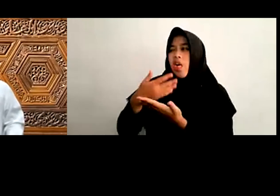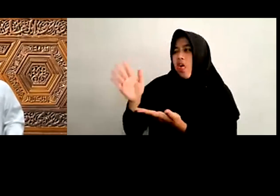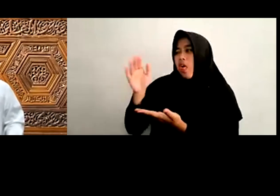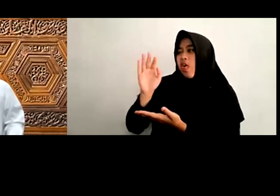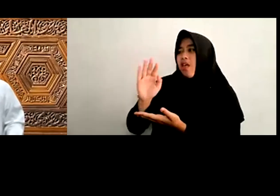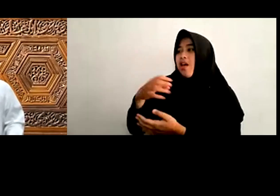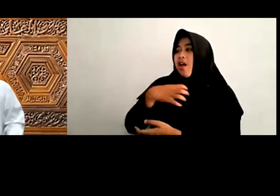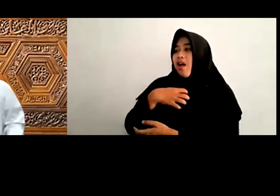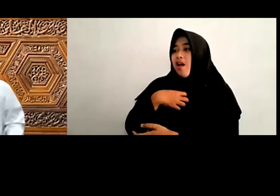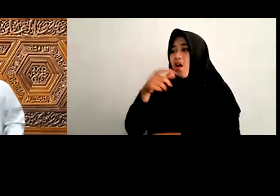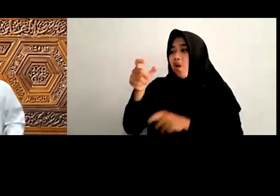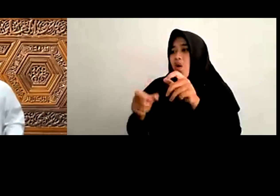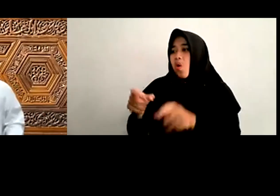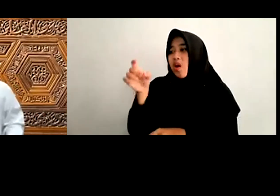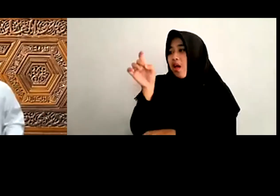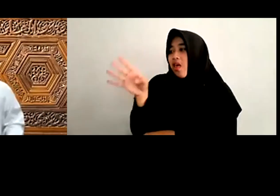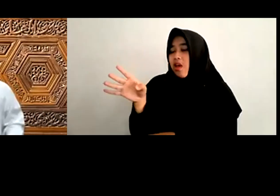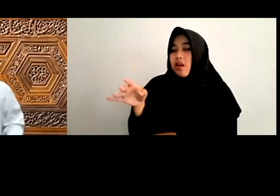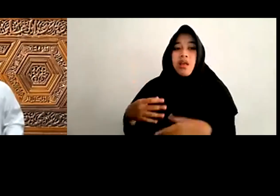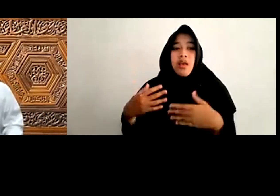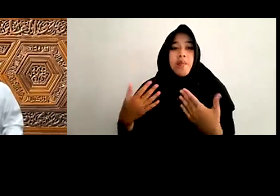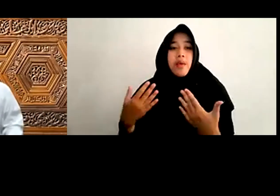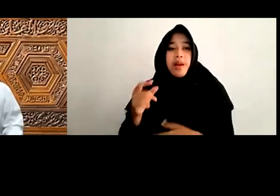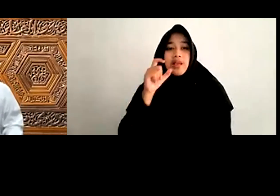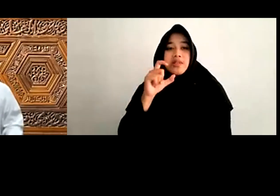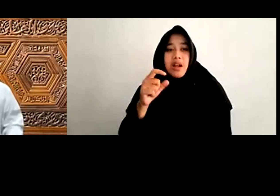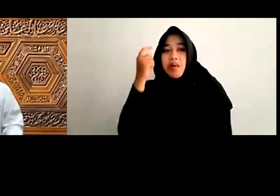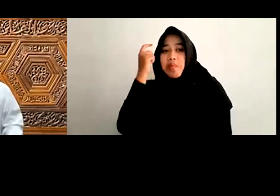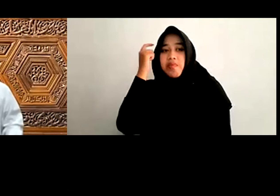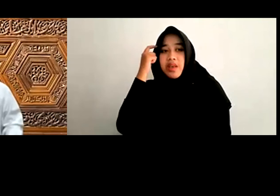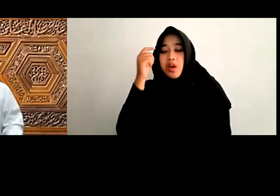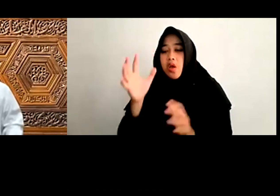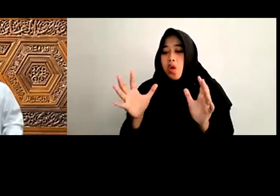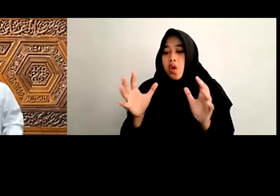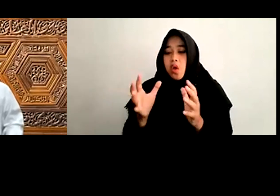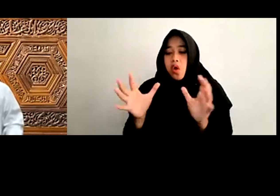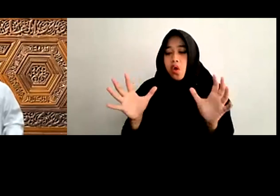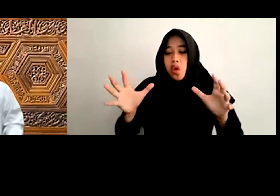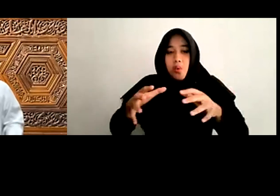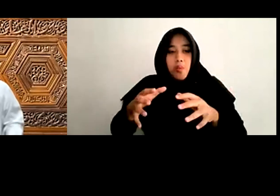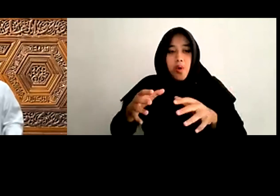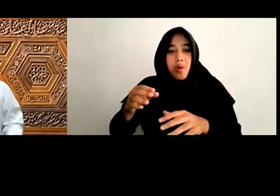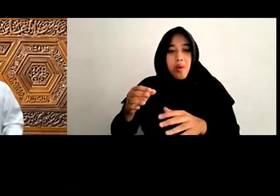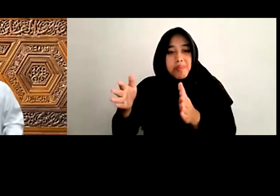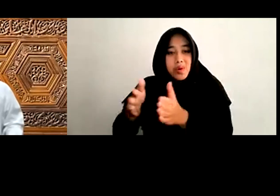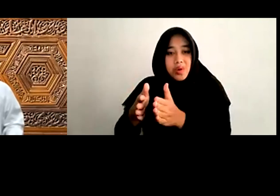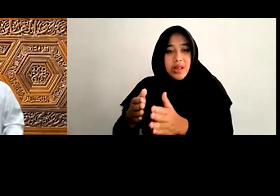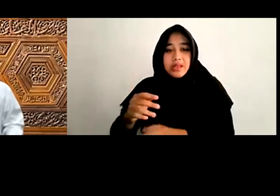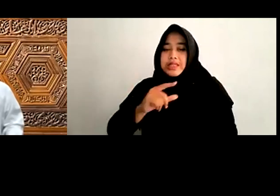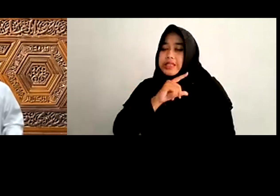Mengapa Cara Berfikir Mayoritas Harus Segera Kita Akhiri Karena